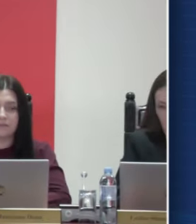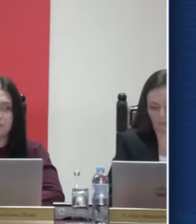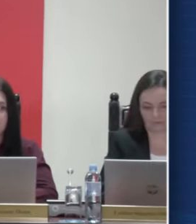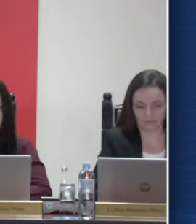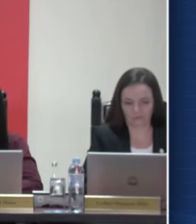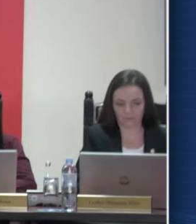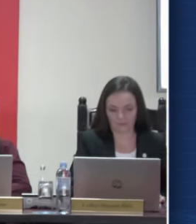mulțumim!